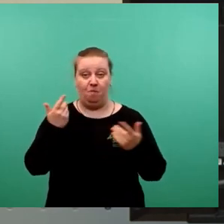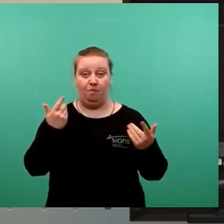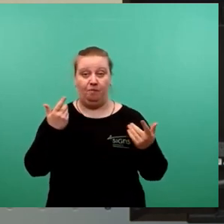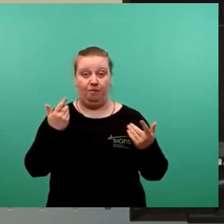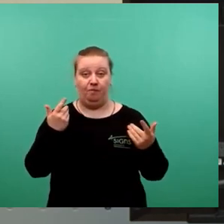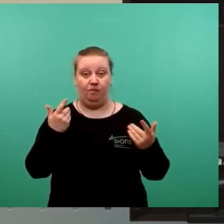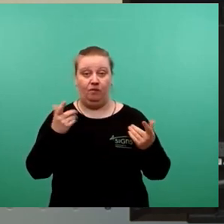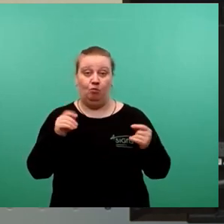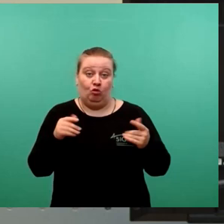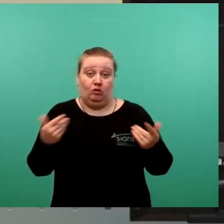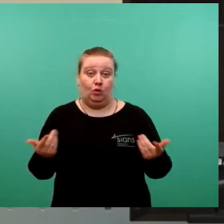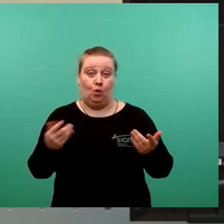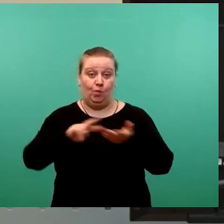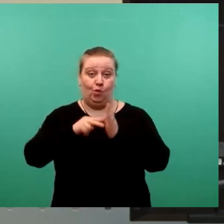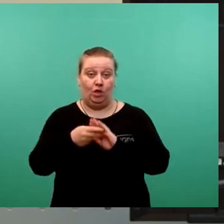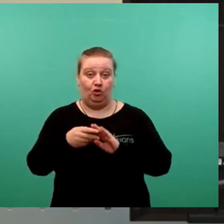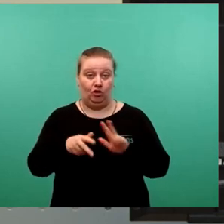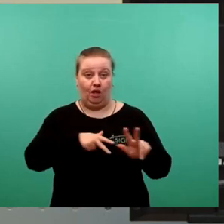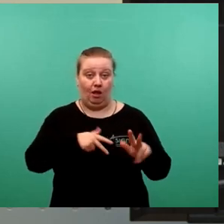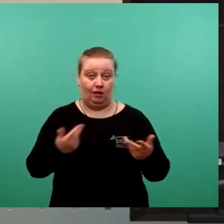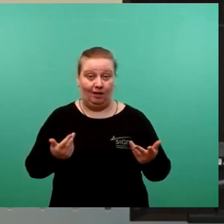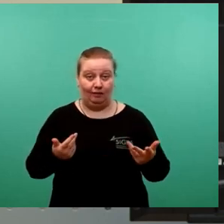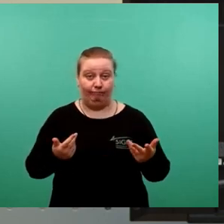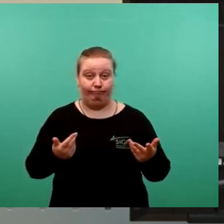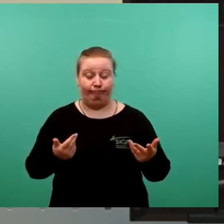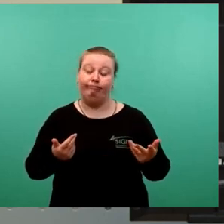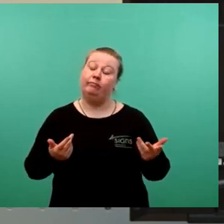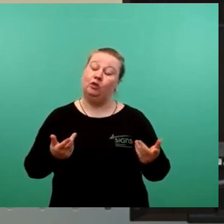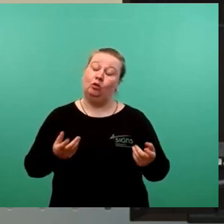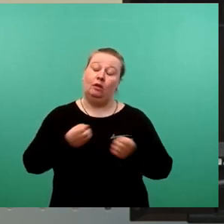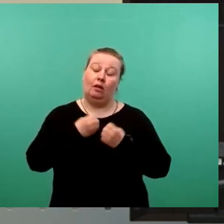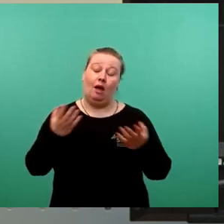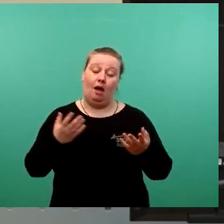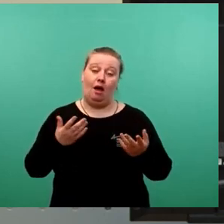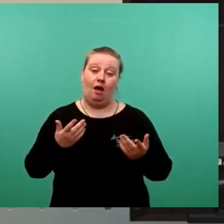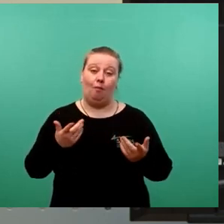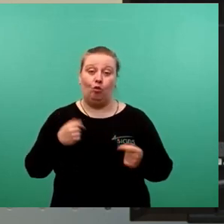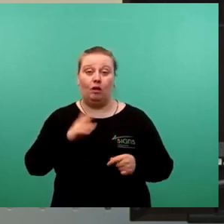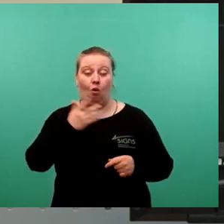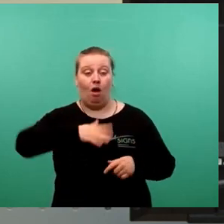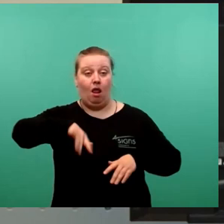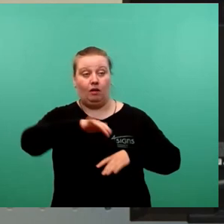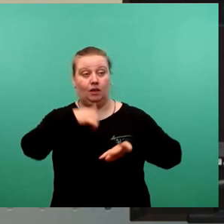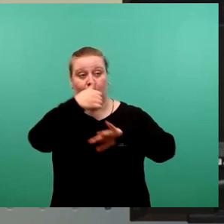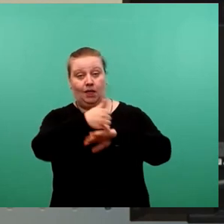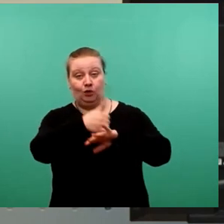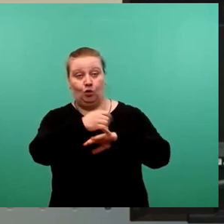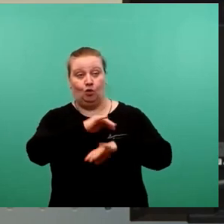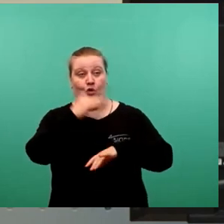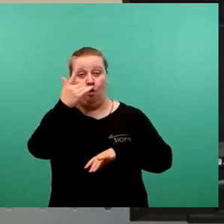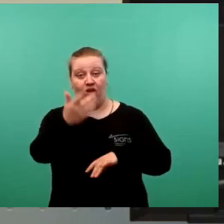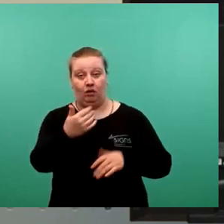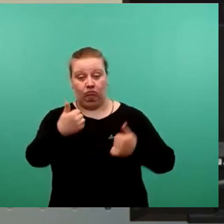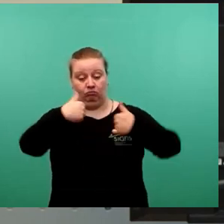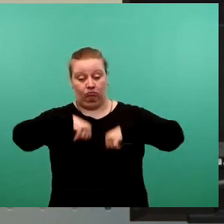Das ist die politische Realität. Und wir wollen uns auch nicht von der Landesdirektion irgendetwas